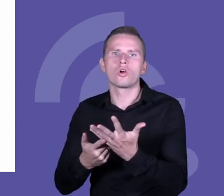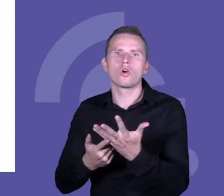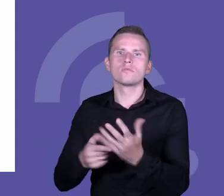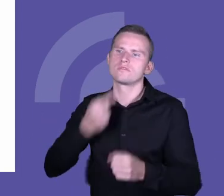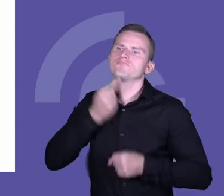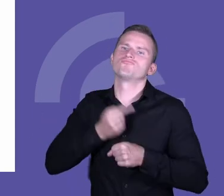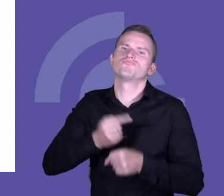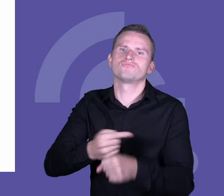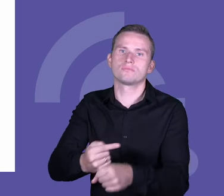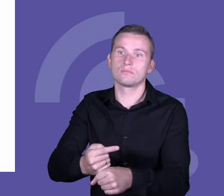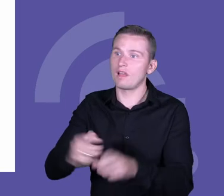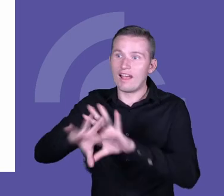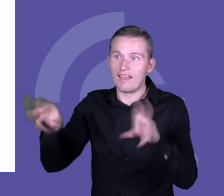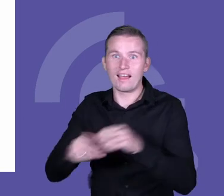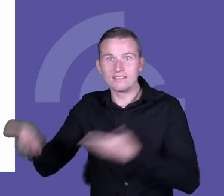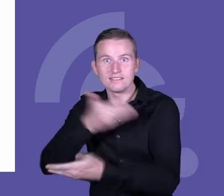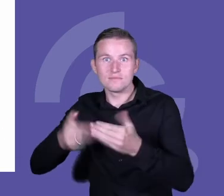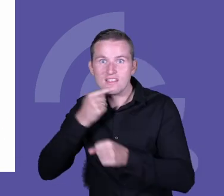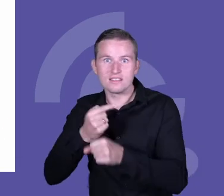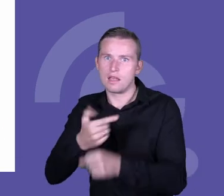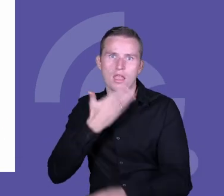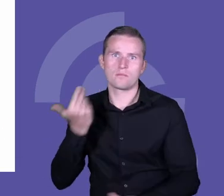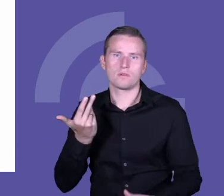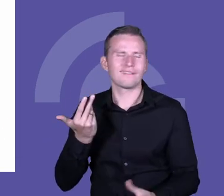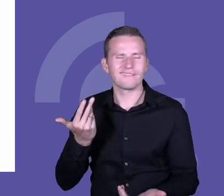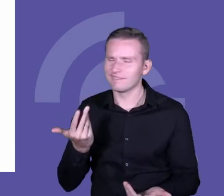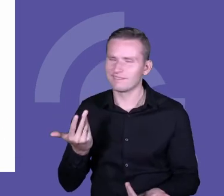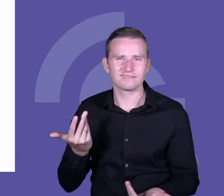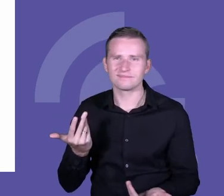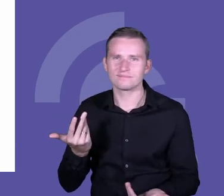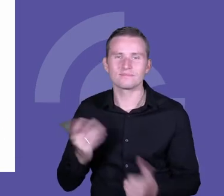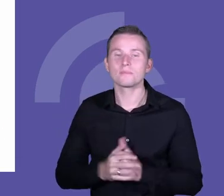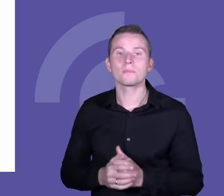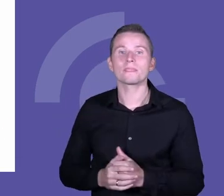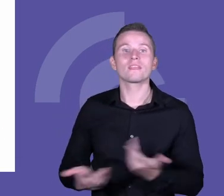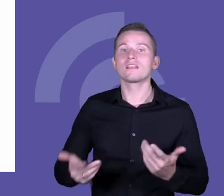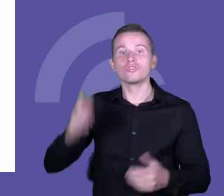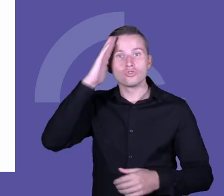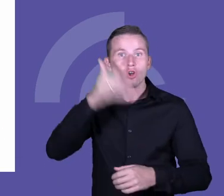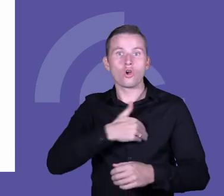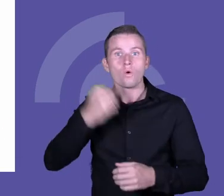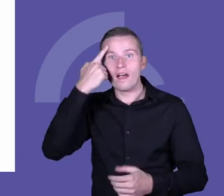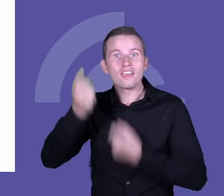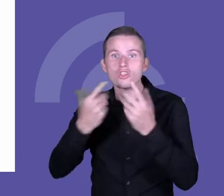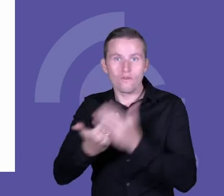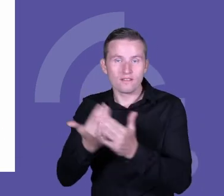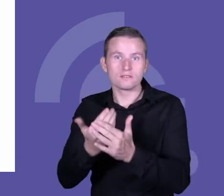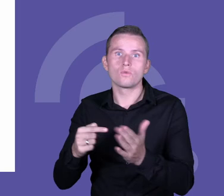ale właśnie od przestrzeni zaczynając, po otwartość do tego, żeby ludzie mogli spotkać się właśnie w mikrozespołach.